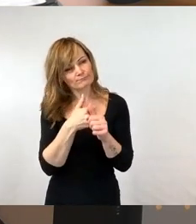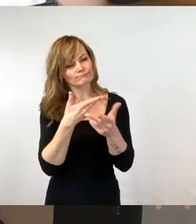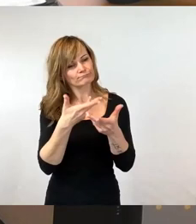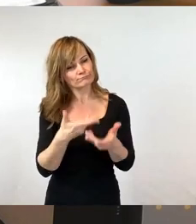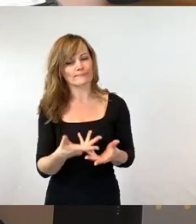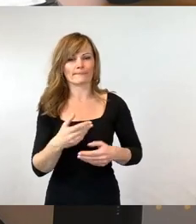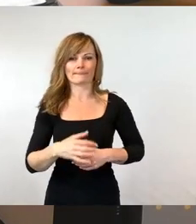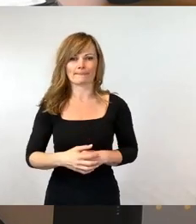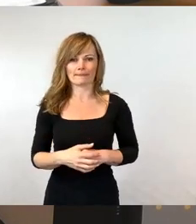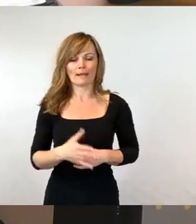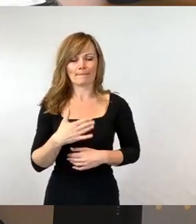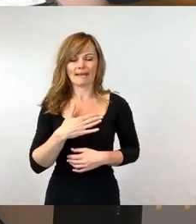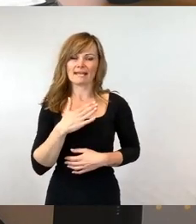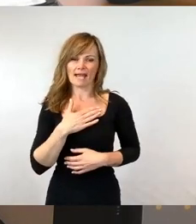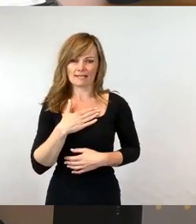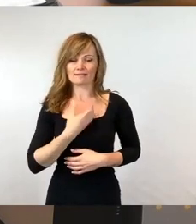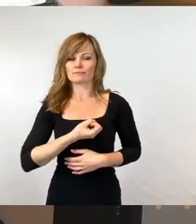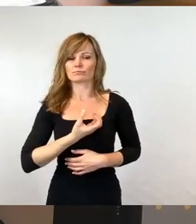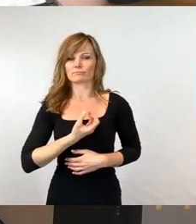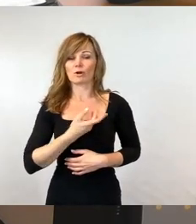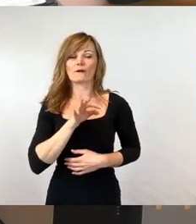Ortschaften schlägt, da mache ich kein Hehl draus.